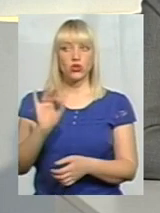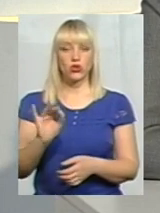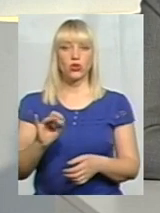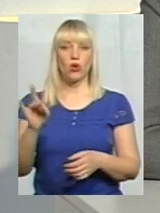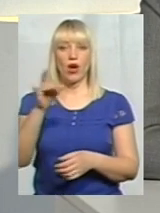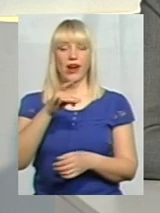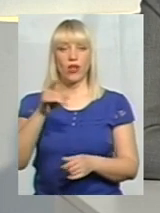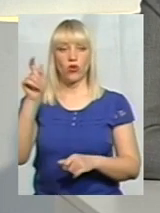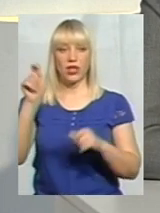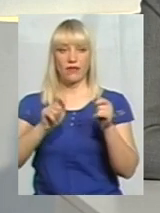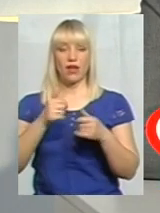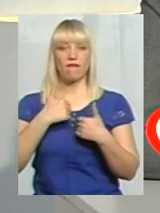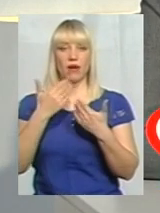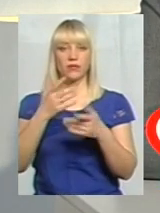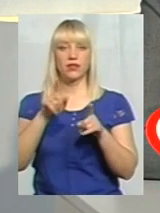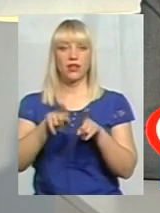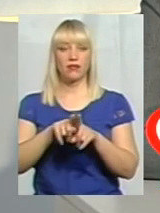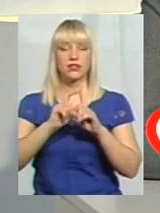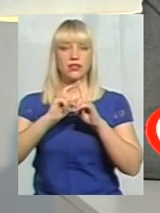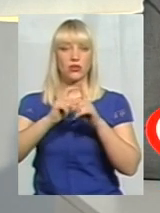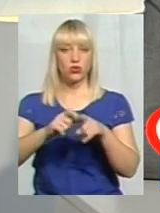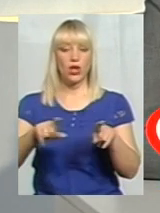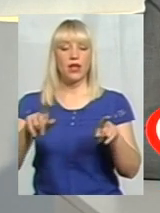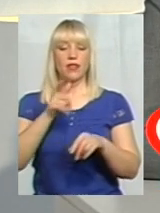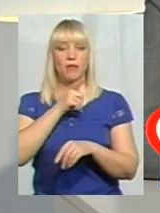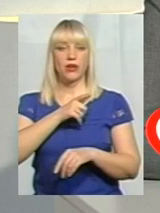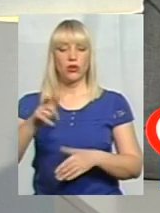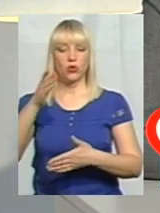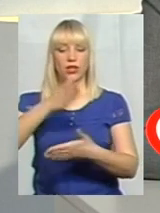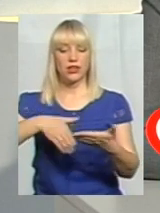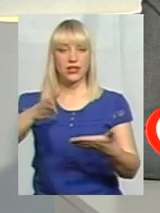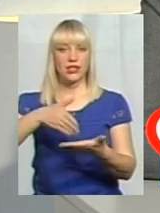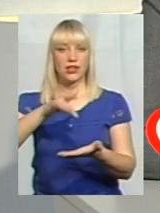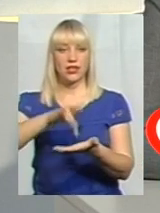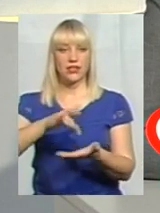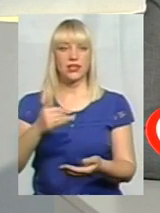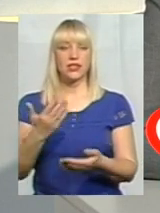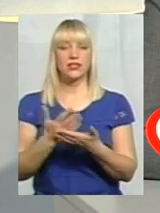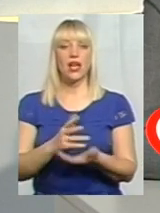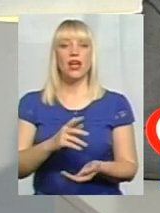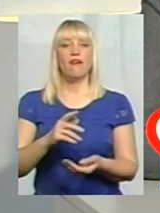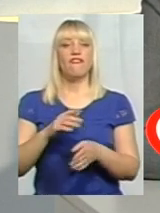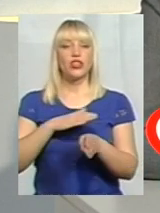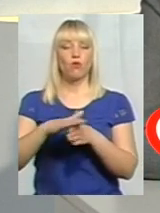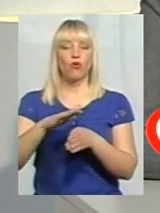фестивалів, я вам скажу так, на сьогодні в період децентралізації відбувається перезавантаження нашої культури,